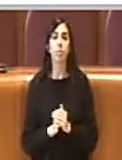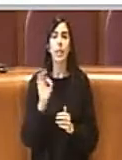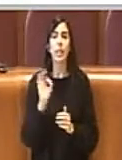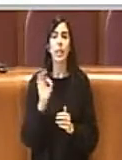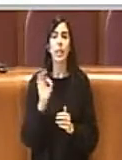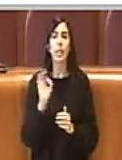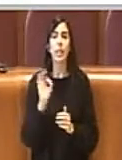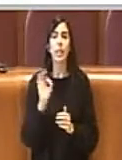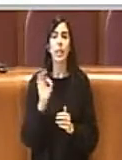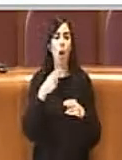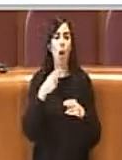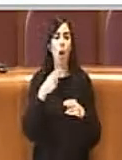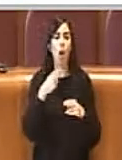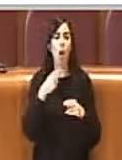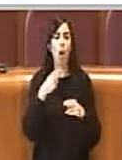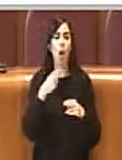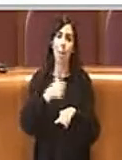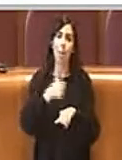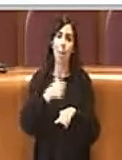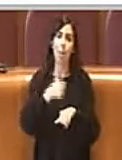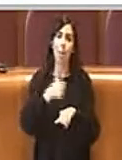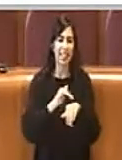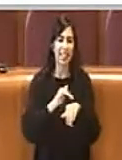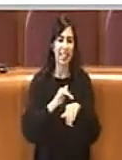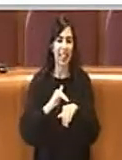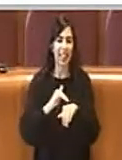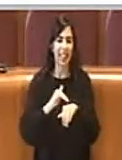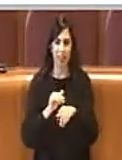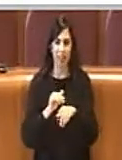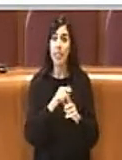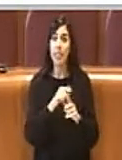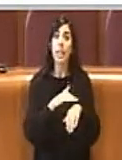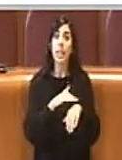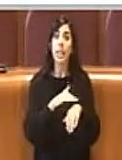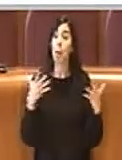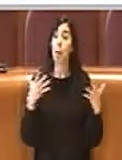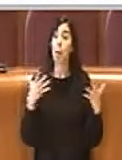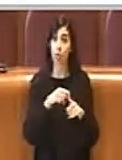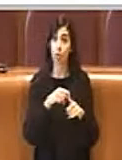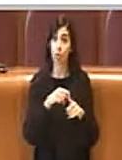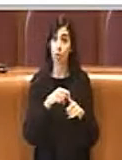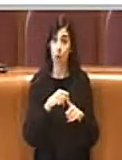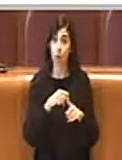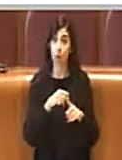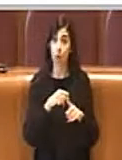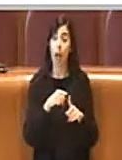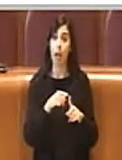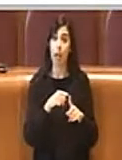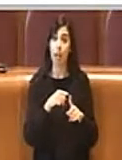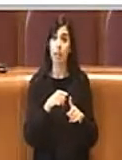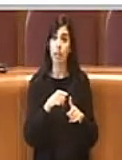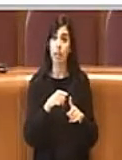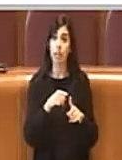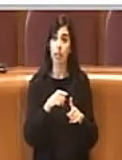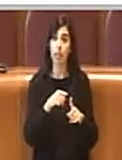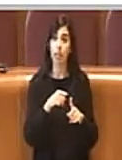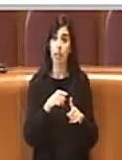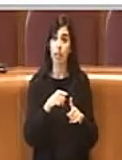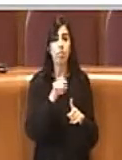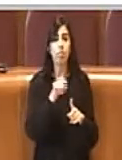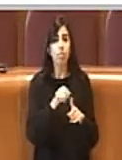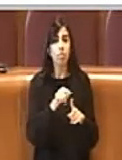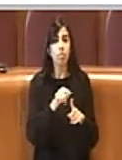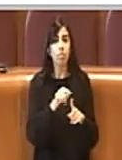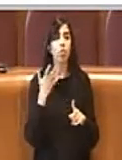dei servizi di Roma Capitale ci renderemo conto che ci rendiamo conto che un numero elevatissimo di questi servizi sono